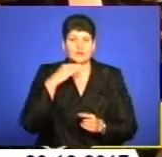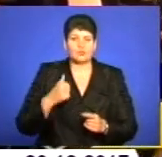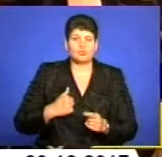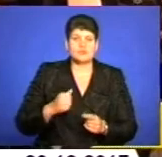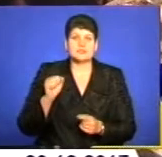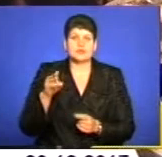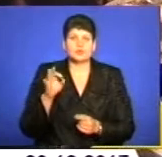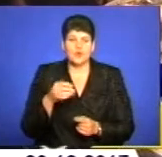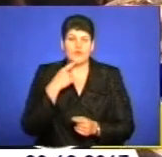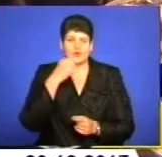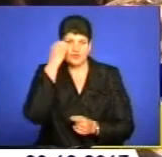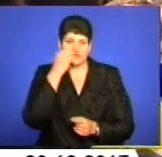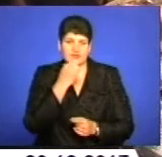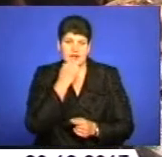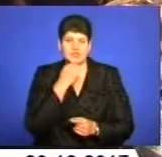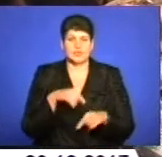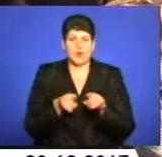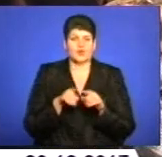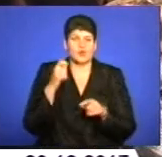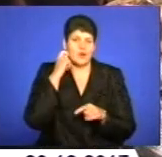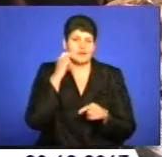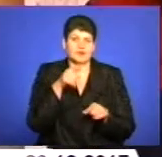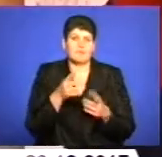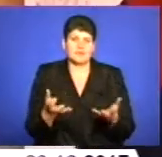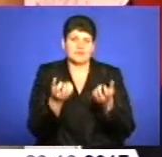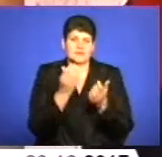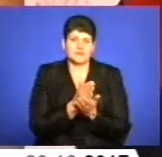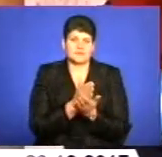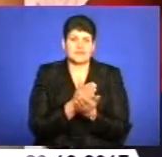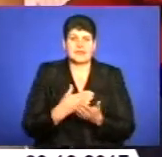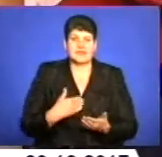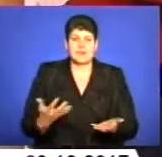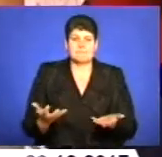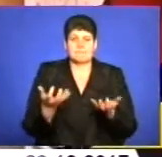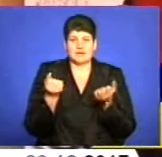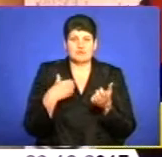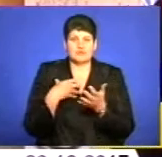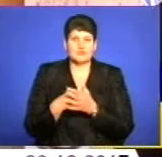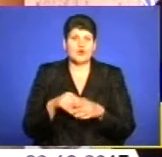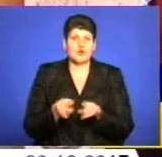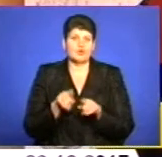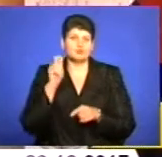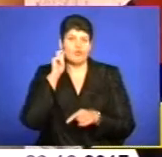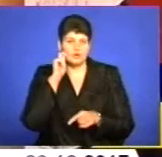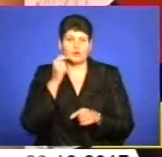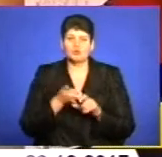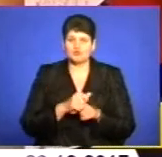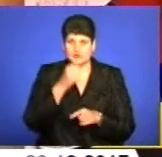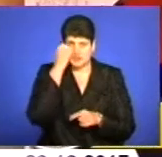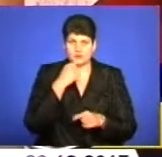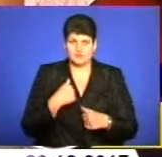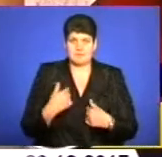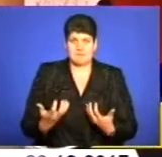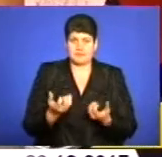каже, що вдячний одноліткам, які його підтримують. Я підтримую своїх однолітків і дуже їм дякую, що вони мене